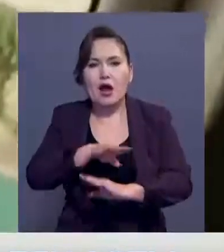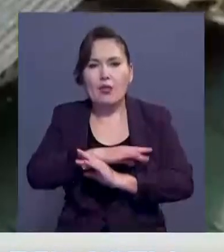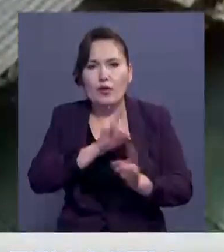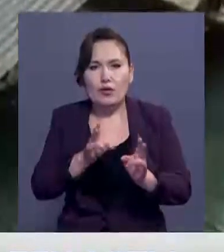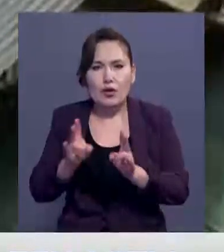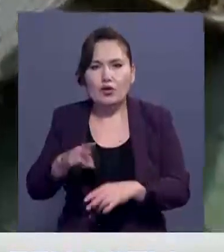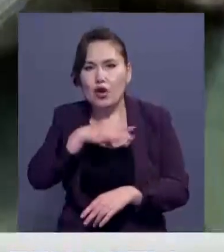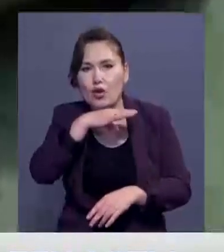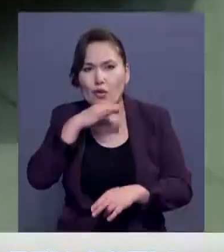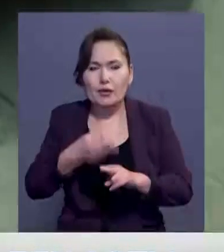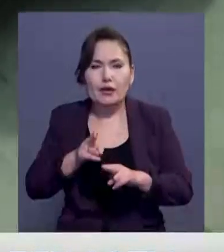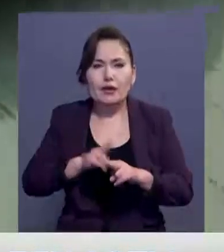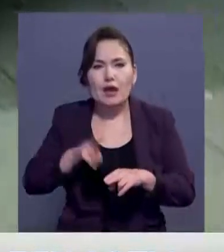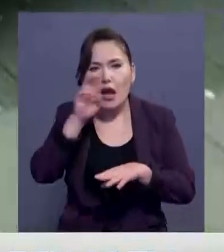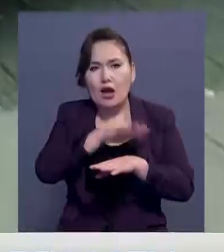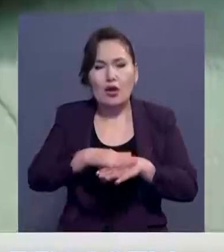бұдан да көп болуы мүмкін.